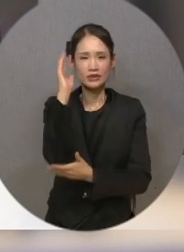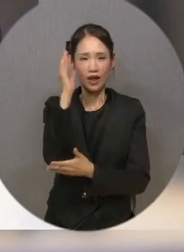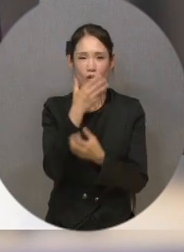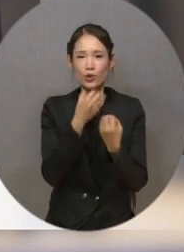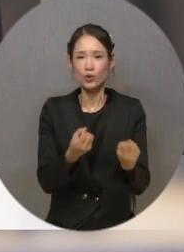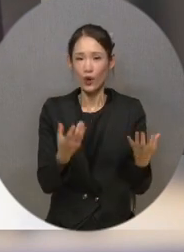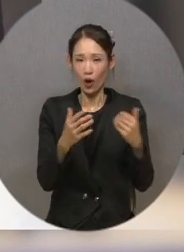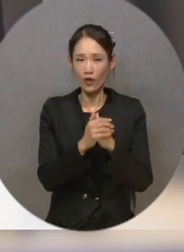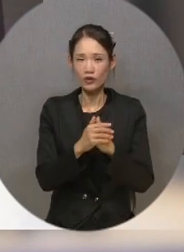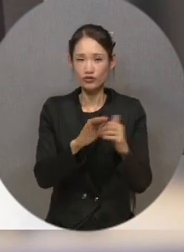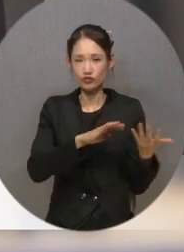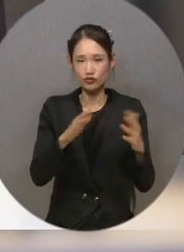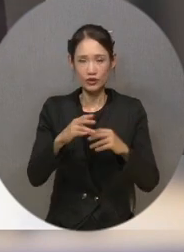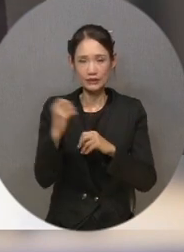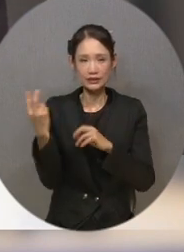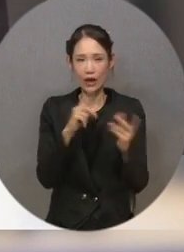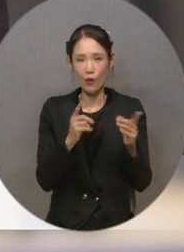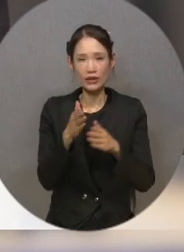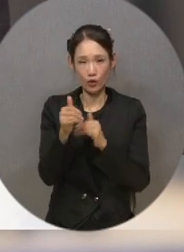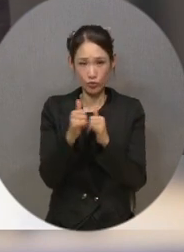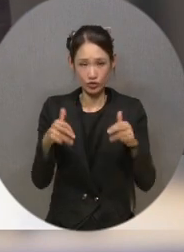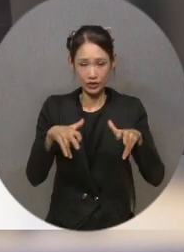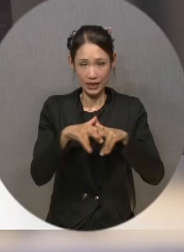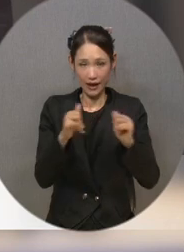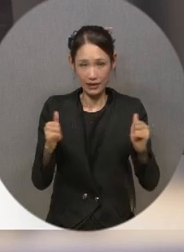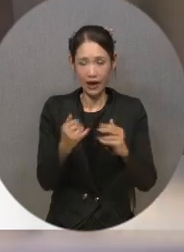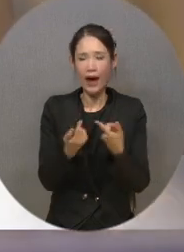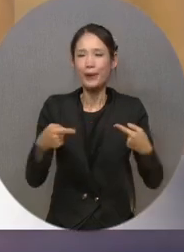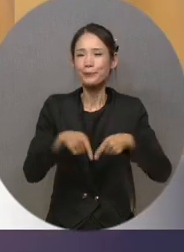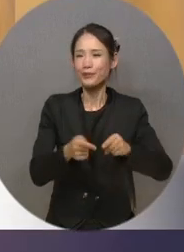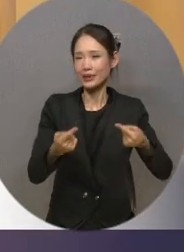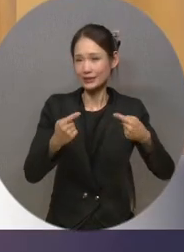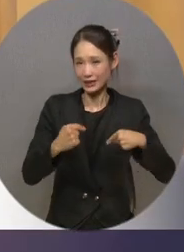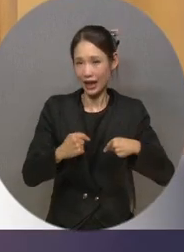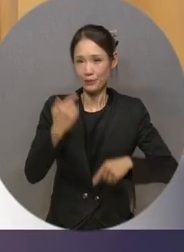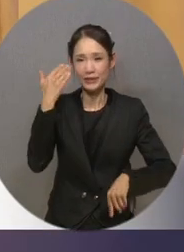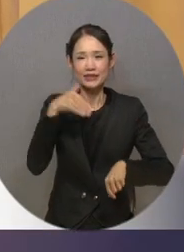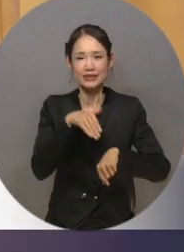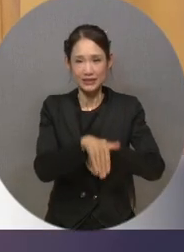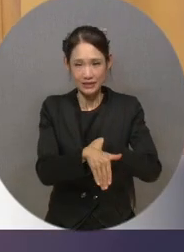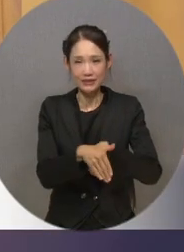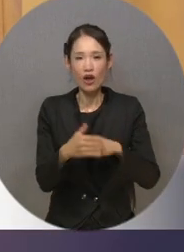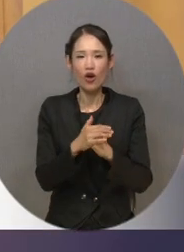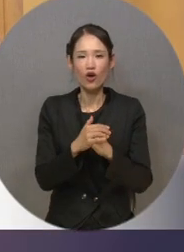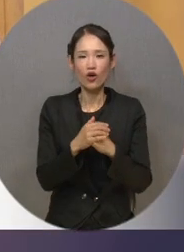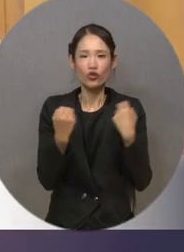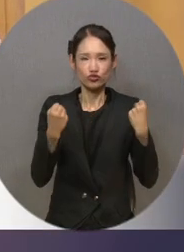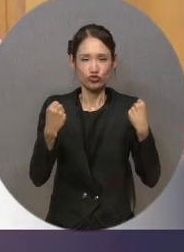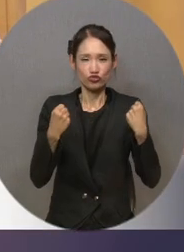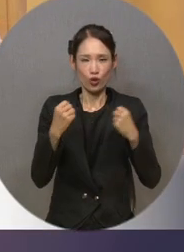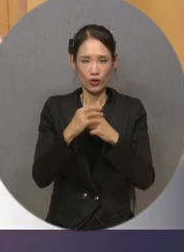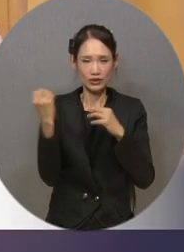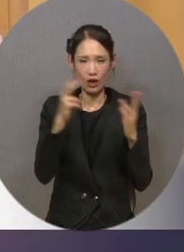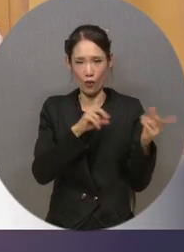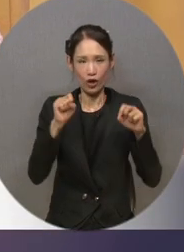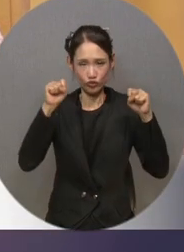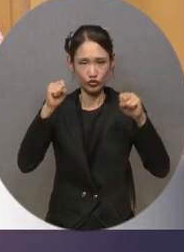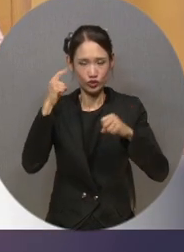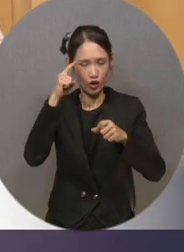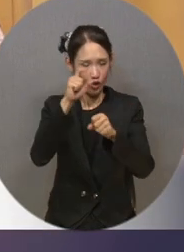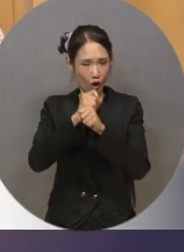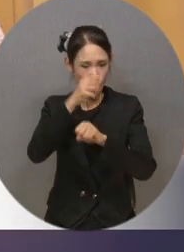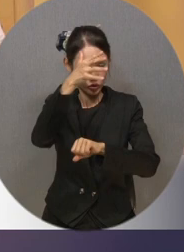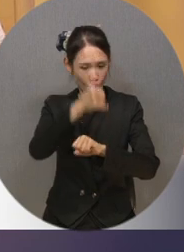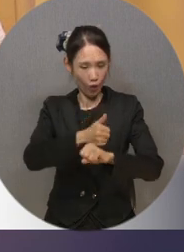연구기관과 재활 전문가, 장애인 당사자들이 참여해 지능형 재활운동체육의 기기와 프로그램 연구 성과를